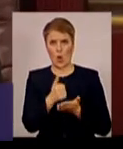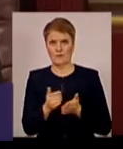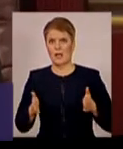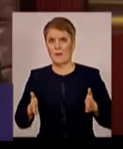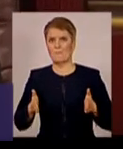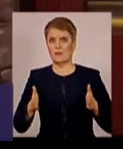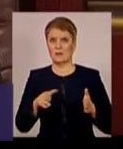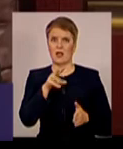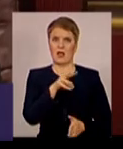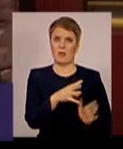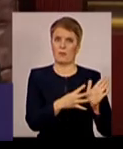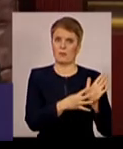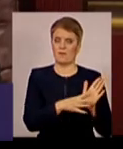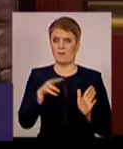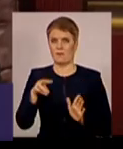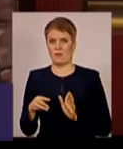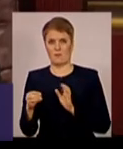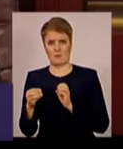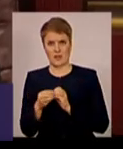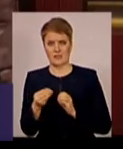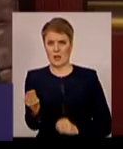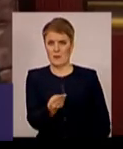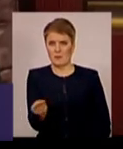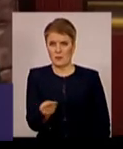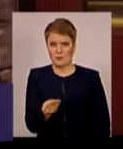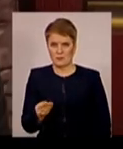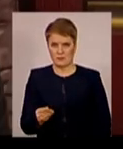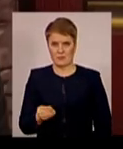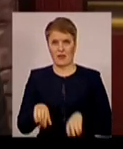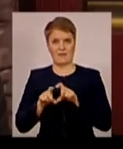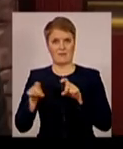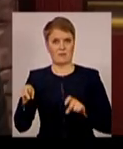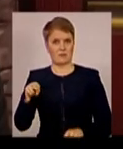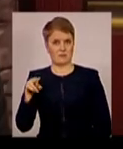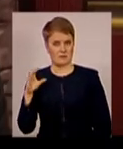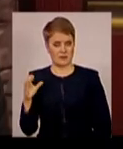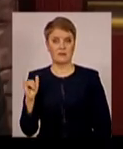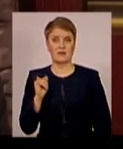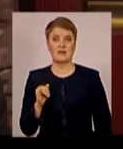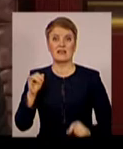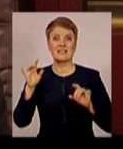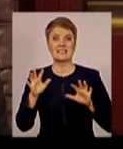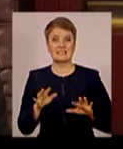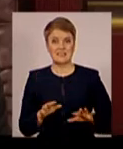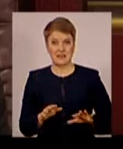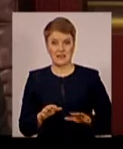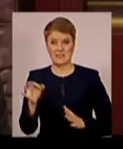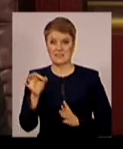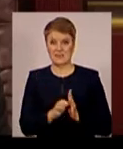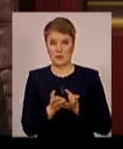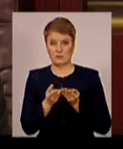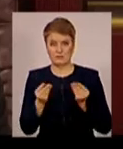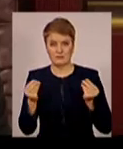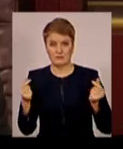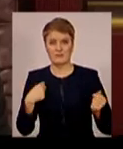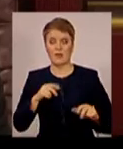Н9, Н10 були посипані соляною сумішчю фірмою ПБС. і сніг, як кажуть, відразу танув.